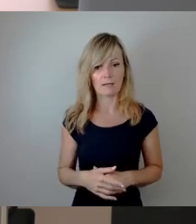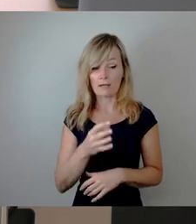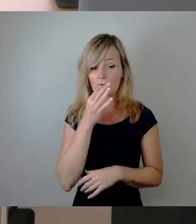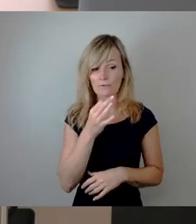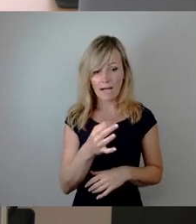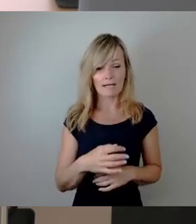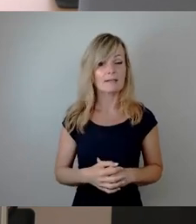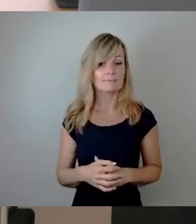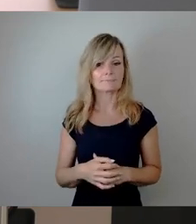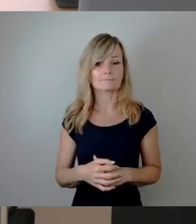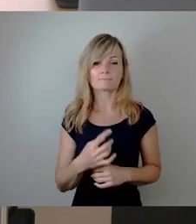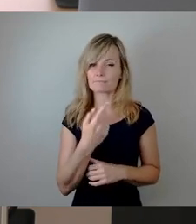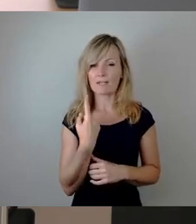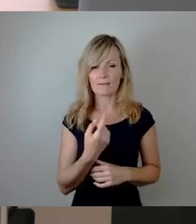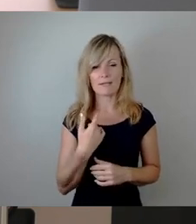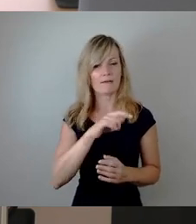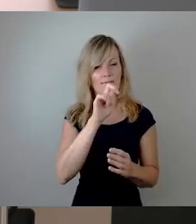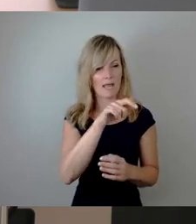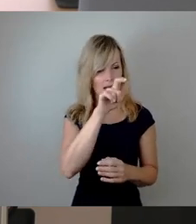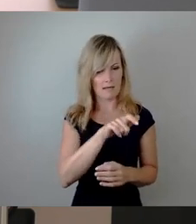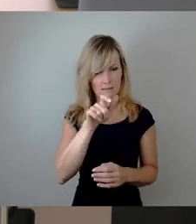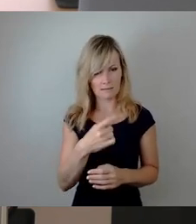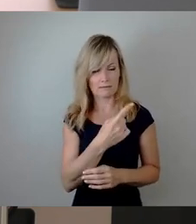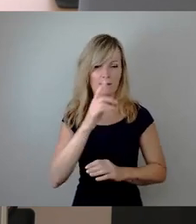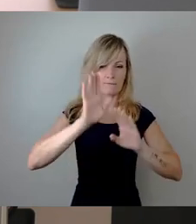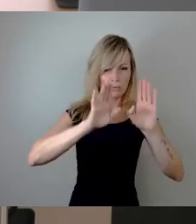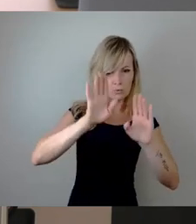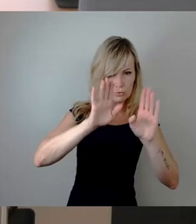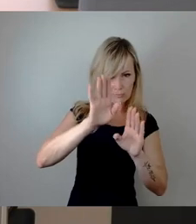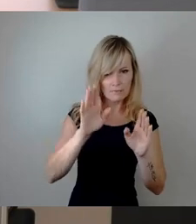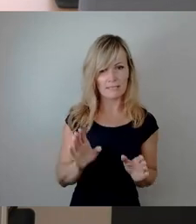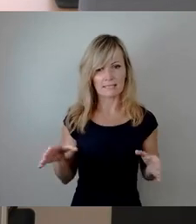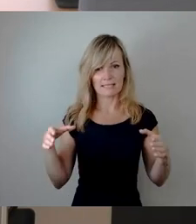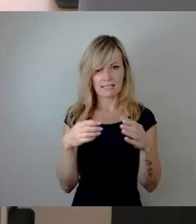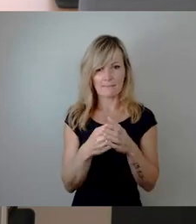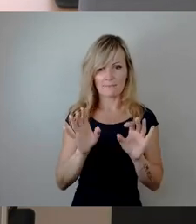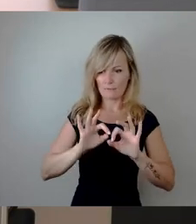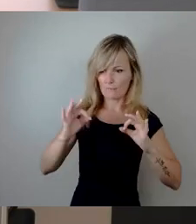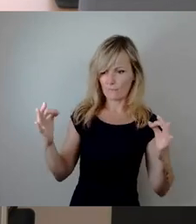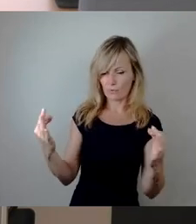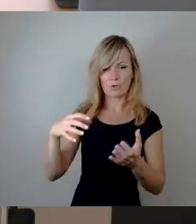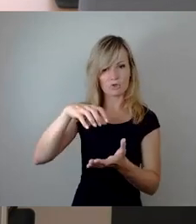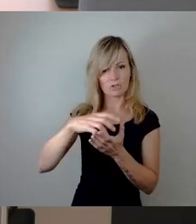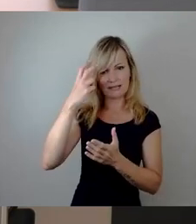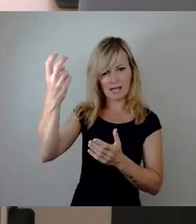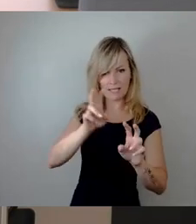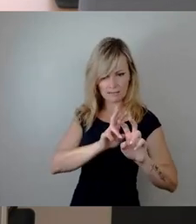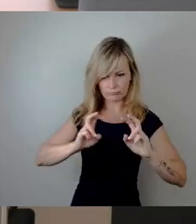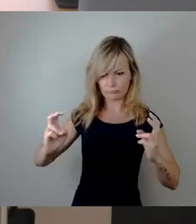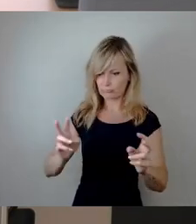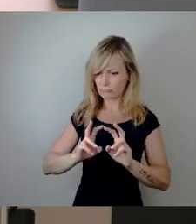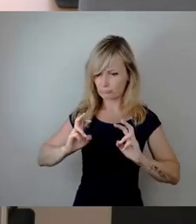Wählervoten insgesamt für die Zusammensetzung dieses Stadtrates. Und diese Ausschüsse,